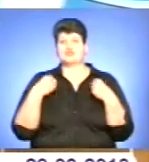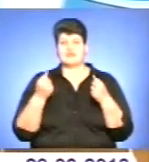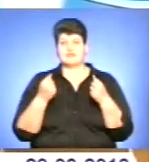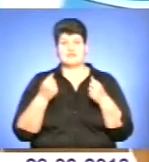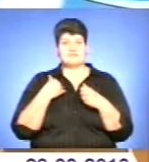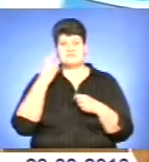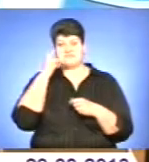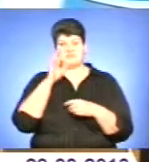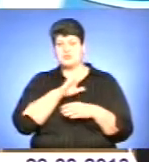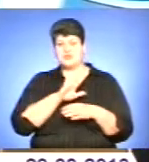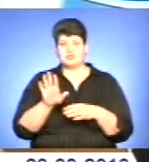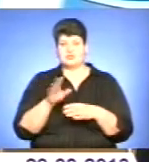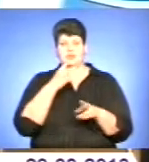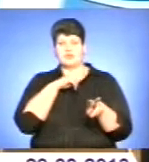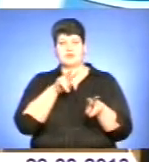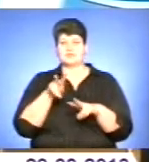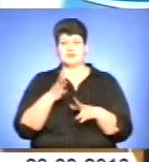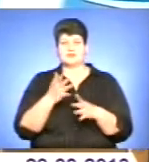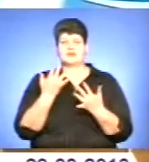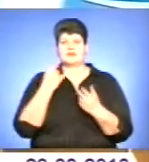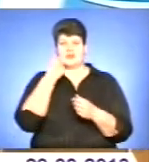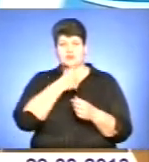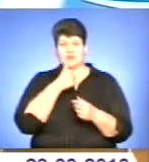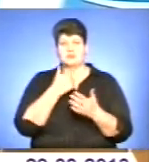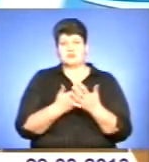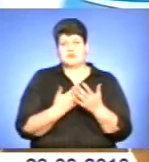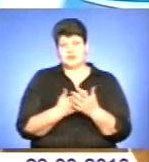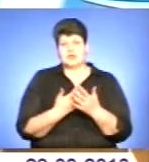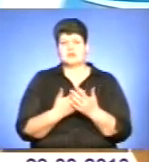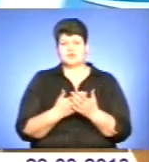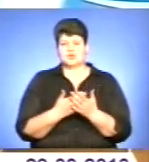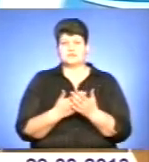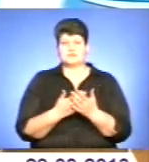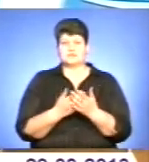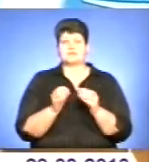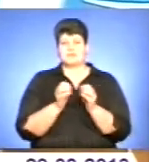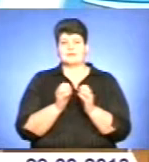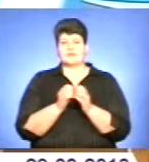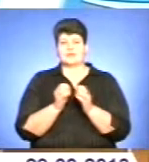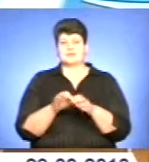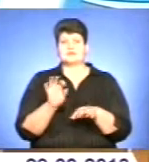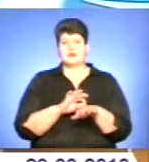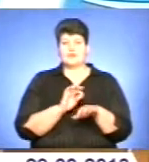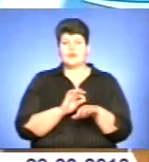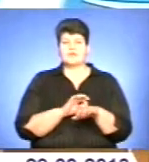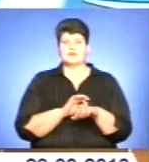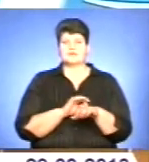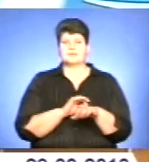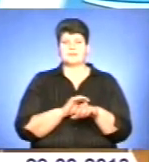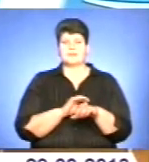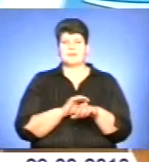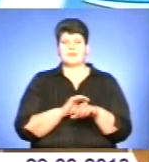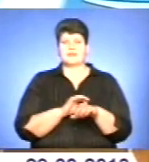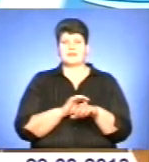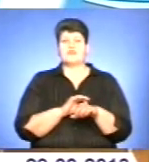не думаю і не спостерігаємо за стільки років. Десь приблизно ті самі захворювання, які, в принципі,